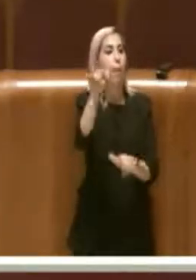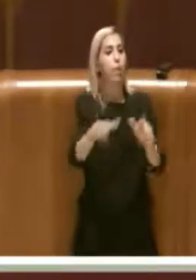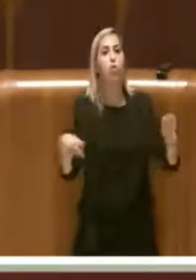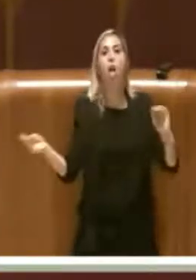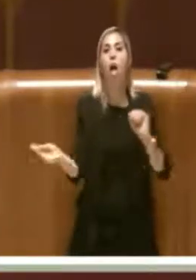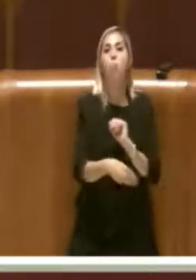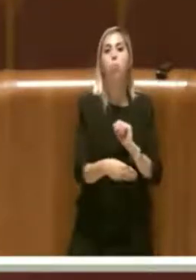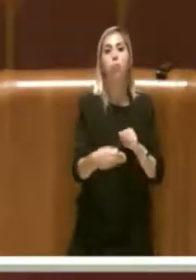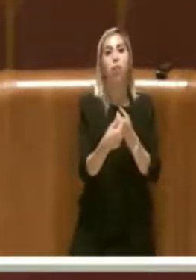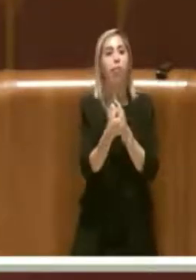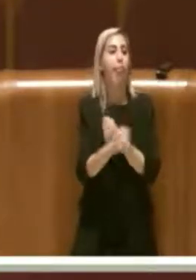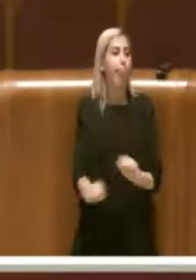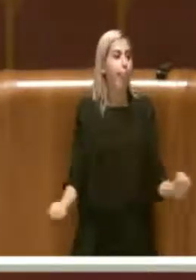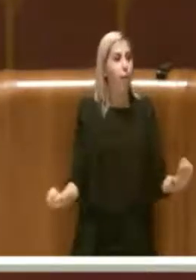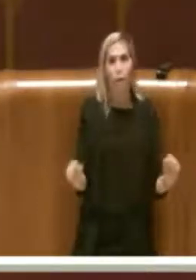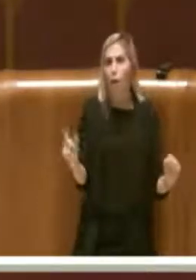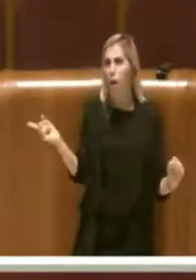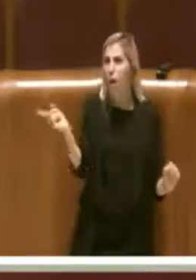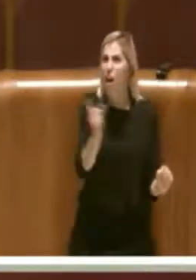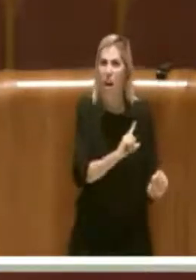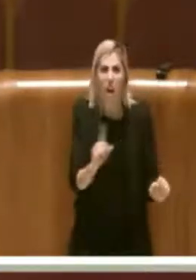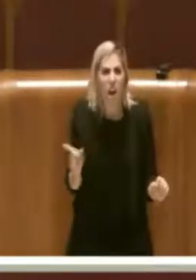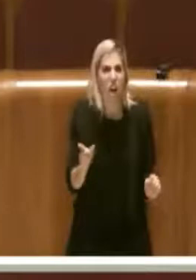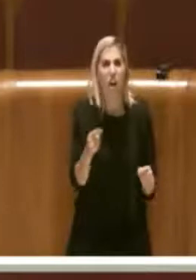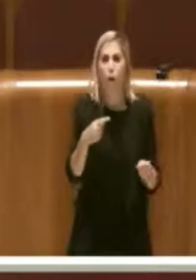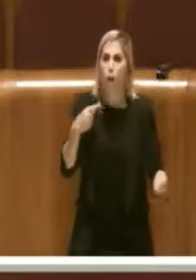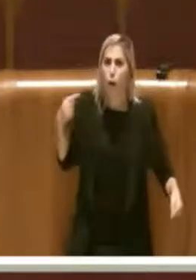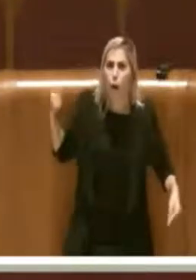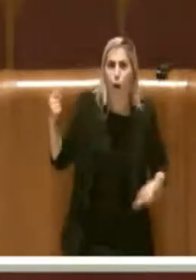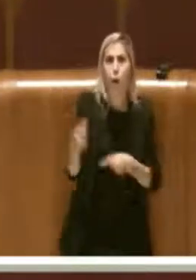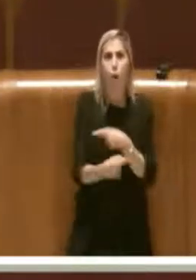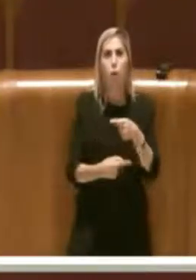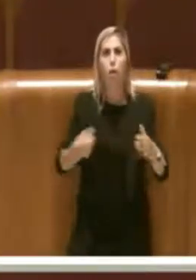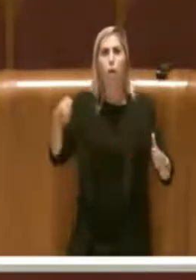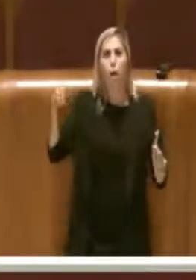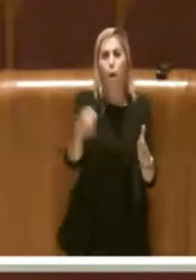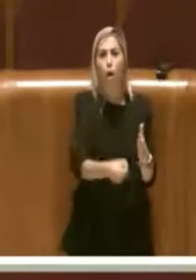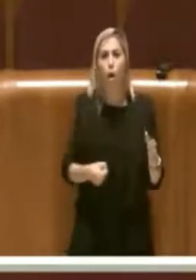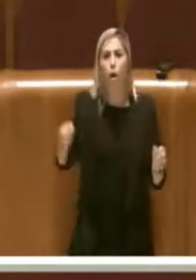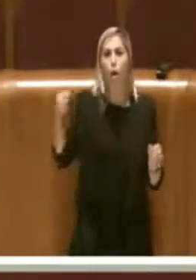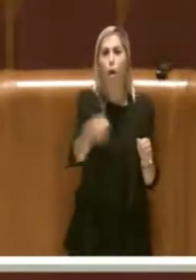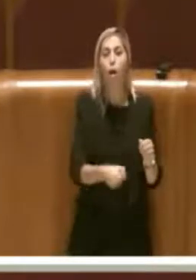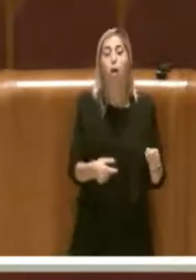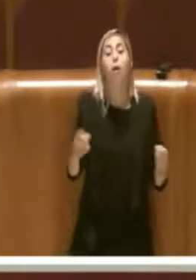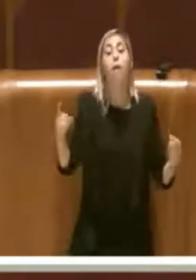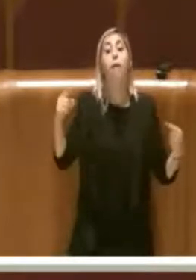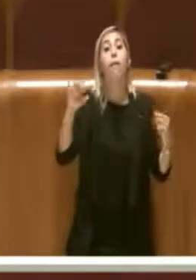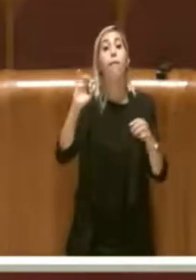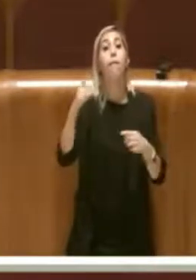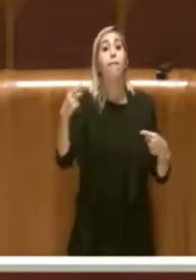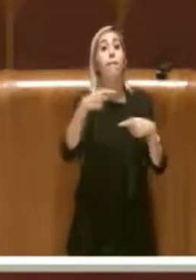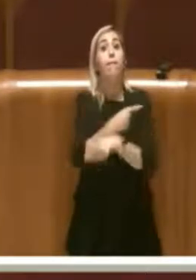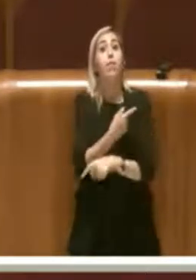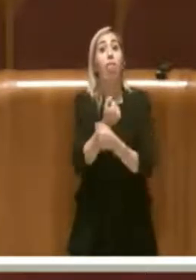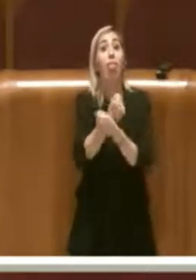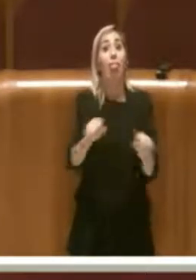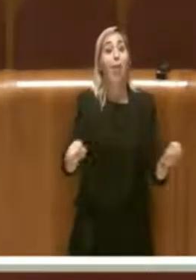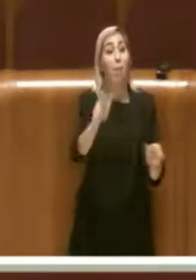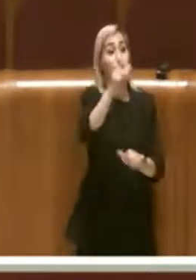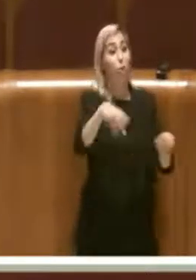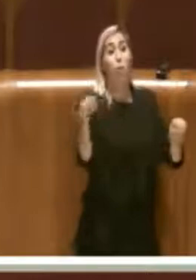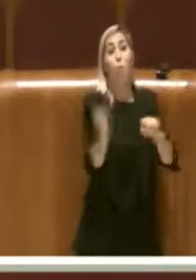fenomeno dei parcheggiatori abusivi quanto sarebbe l'assegnazione delle aree a dei